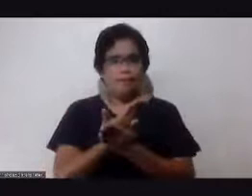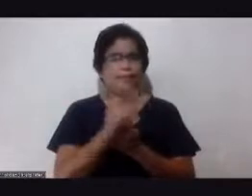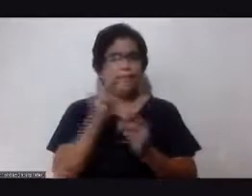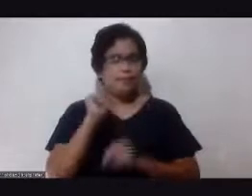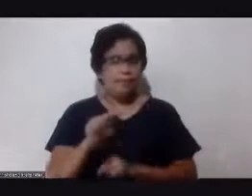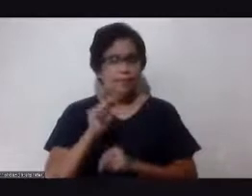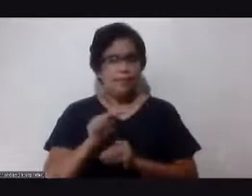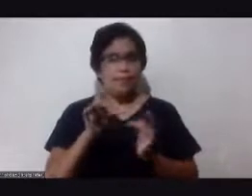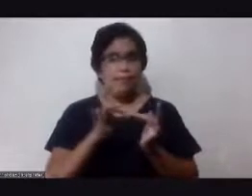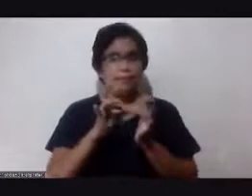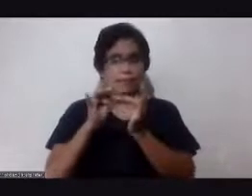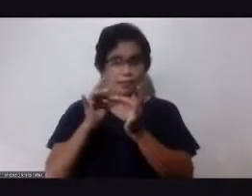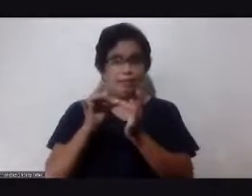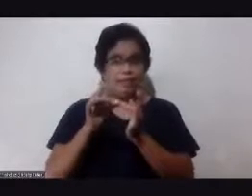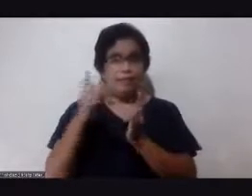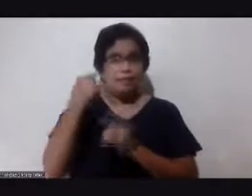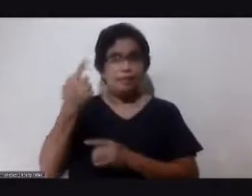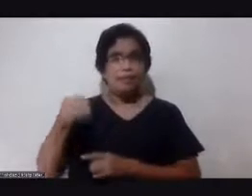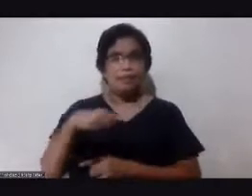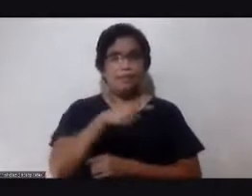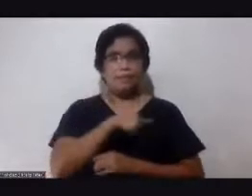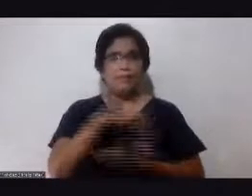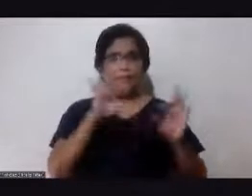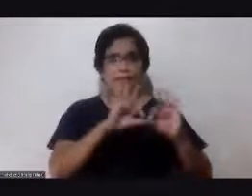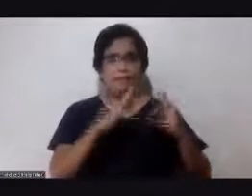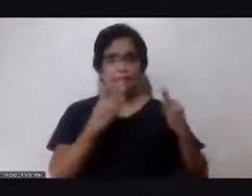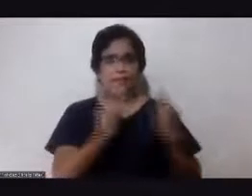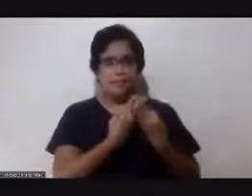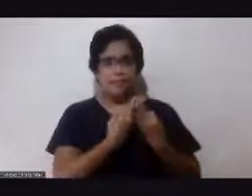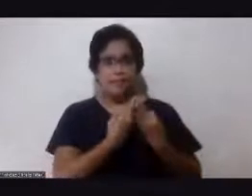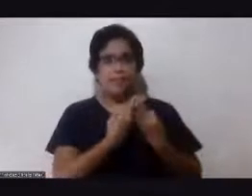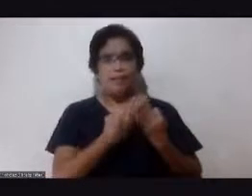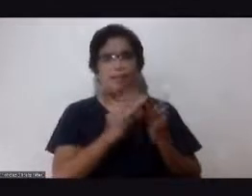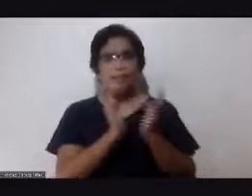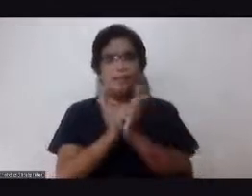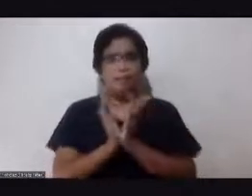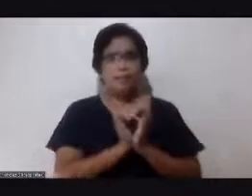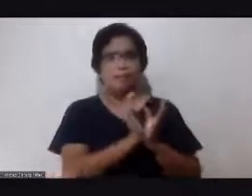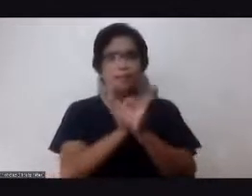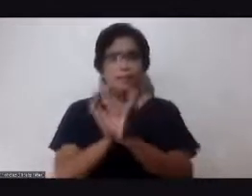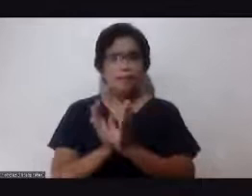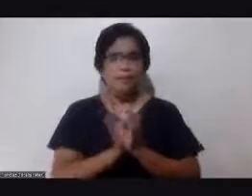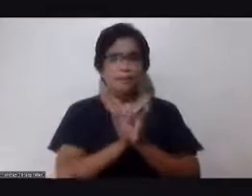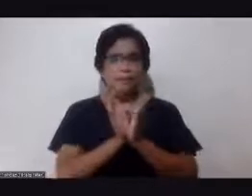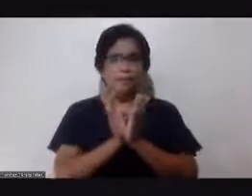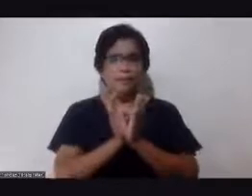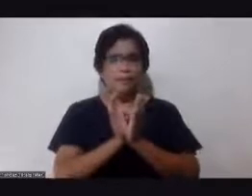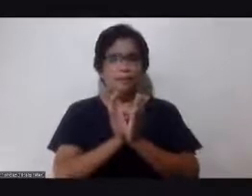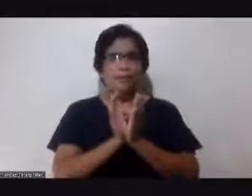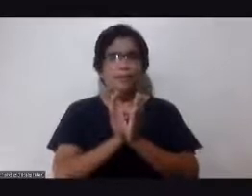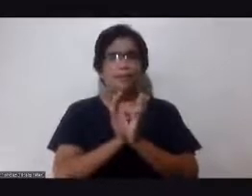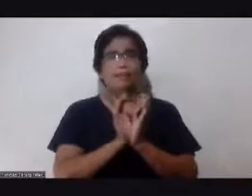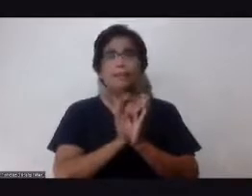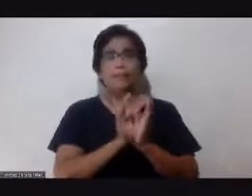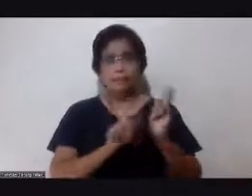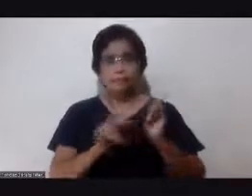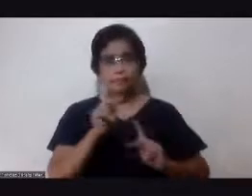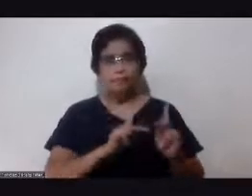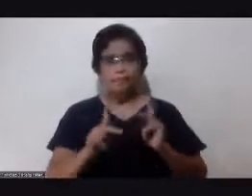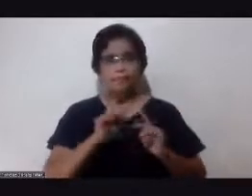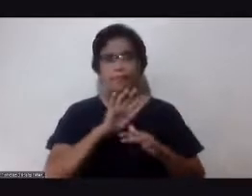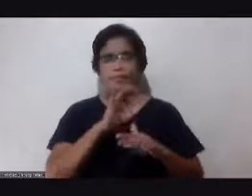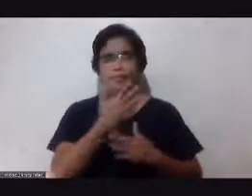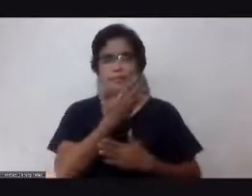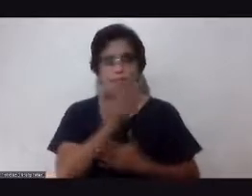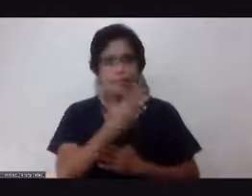lalong-lalo na po para sa amin, sa aming pamilya, sa aming pamayanan, sa aming bayan, Panginoon. Ikaw lamang po ang